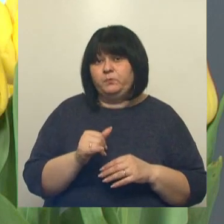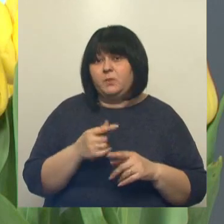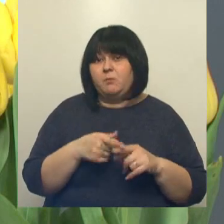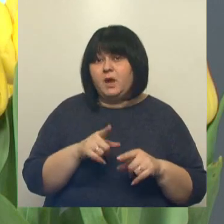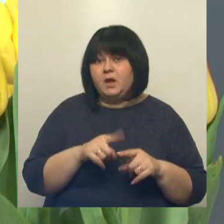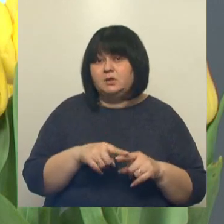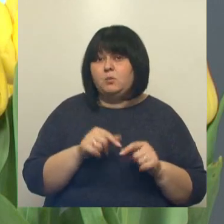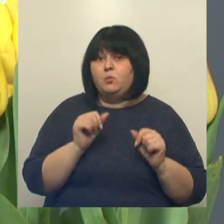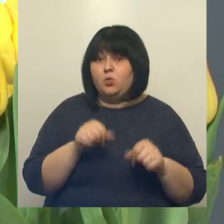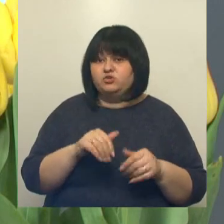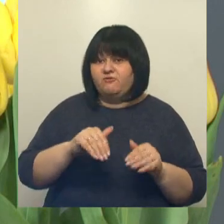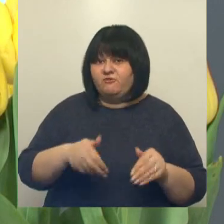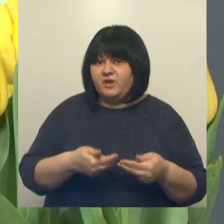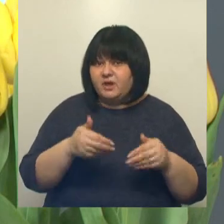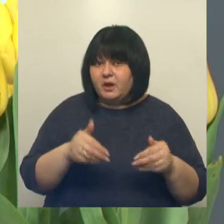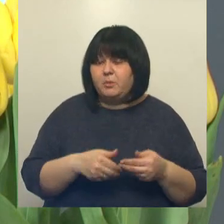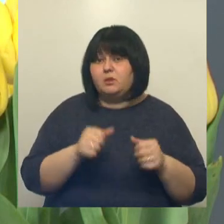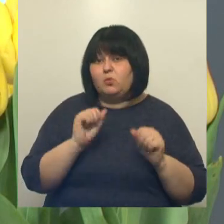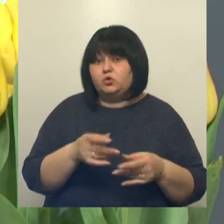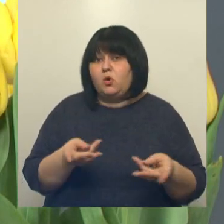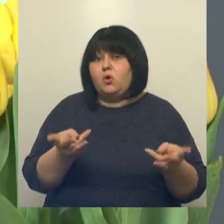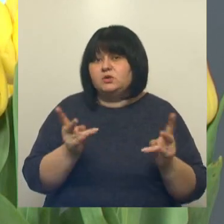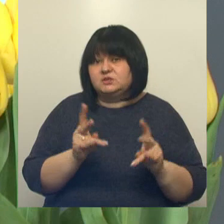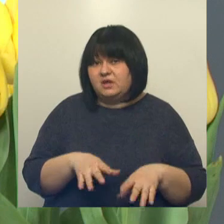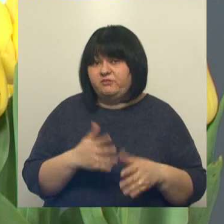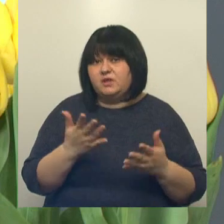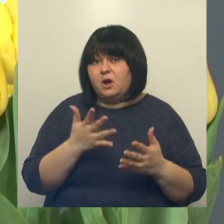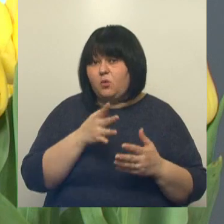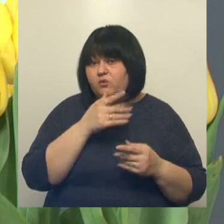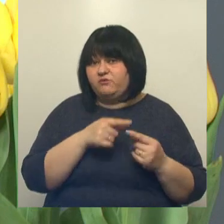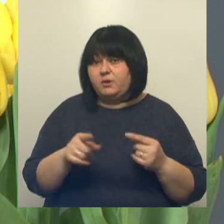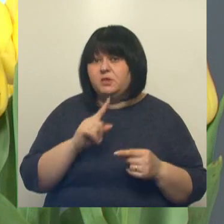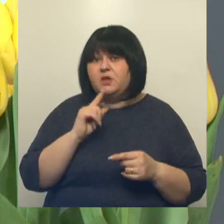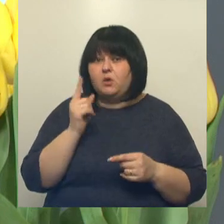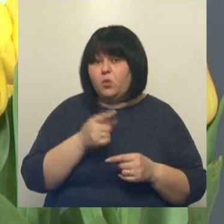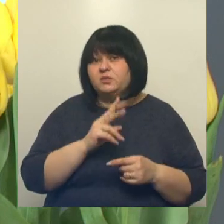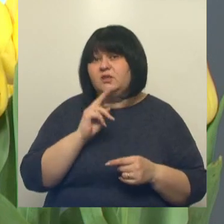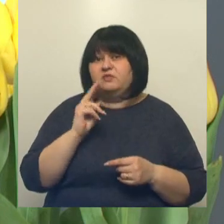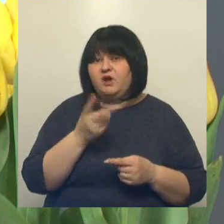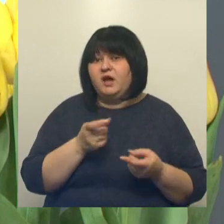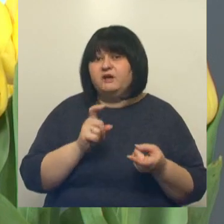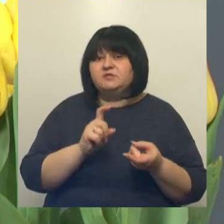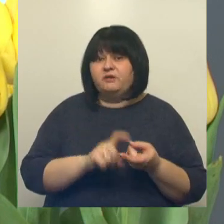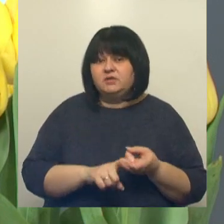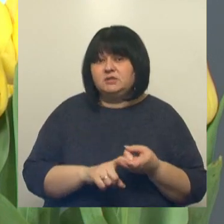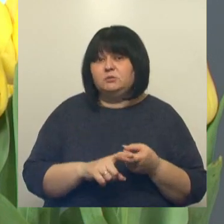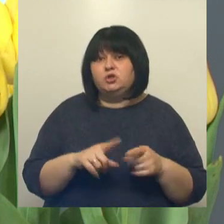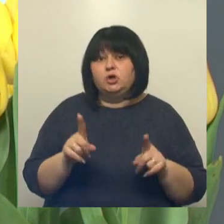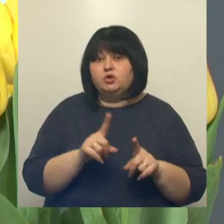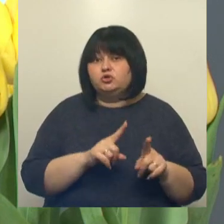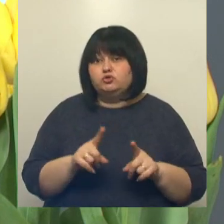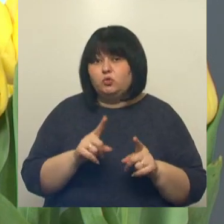поэтому их можно выкопать, можно оставить на какое-то время, на год, на два, в зависимости от того, что